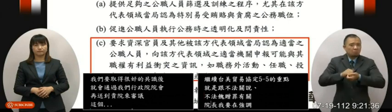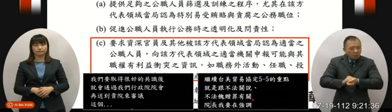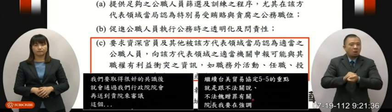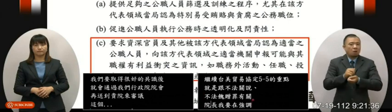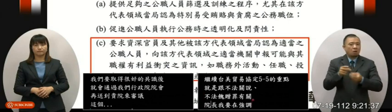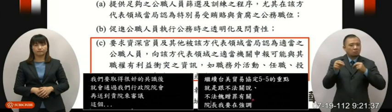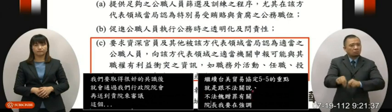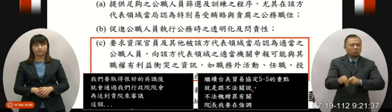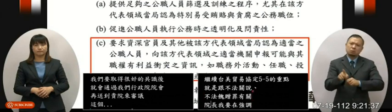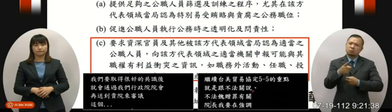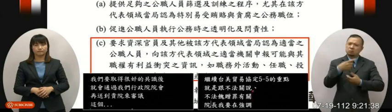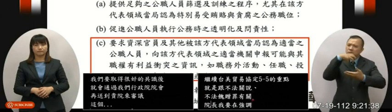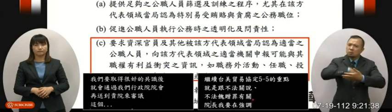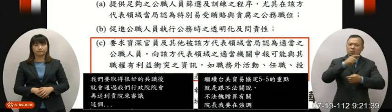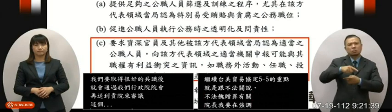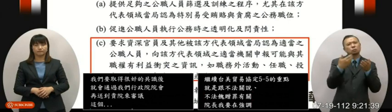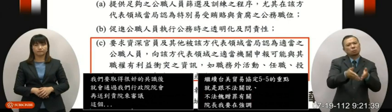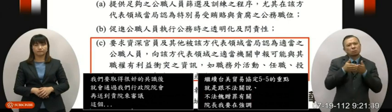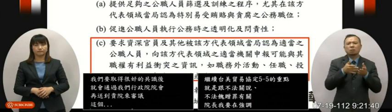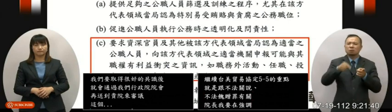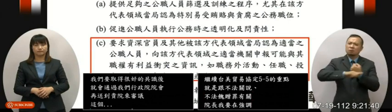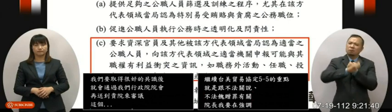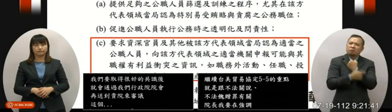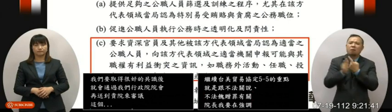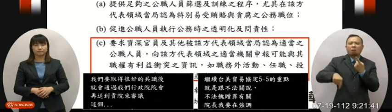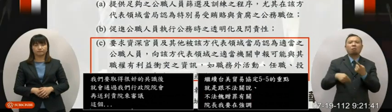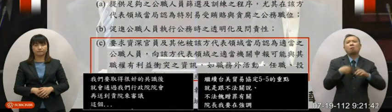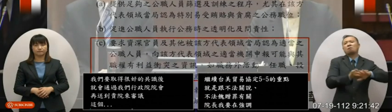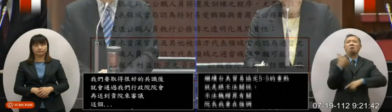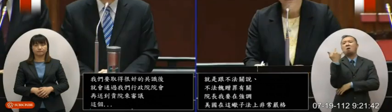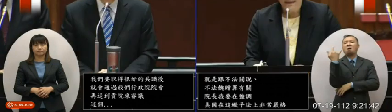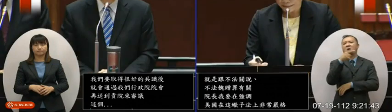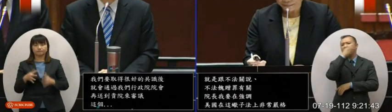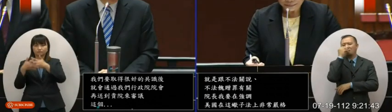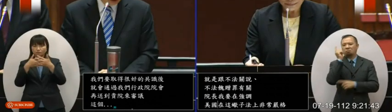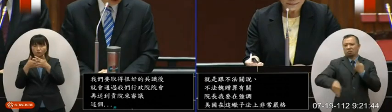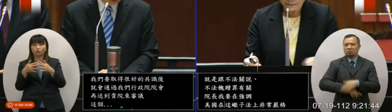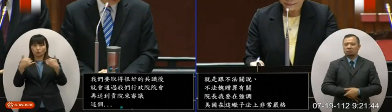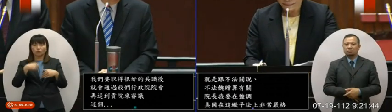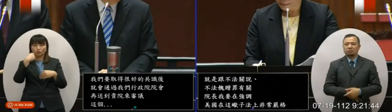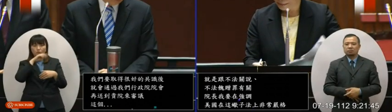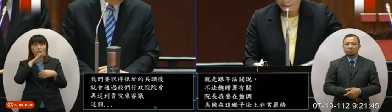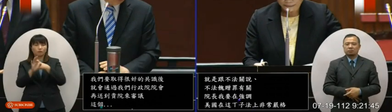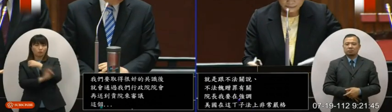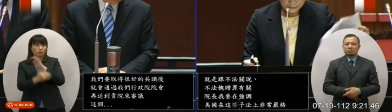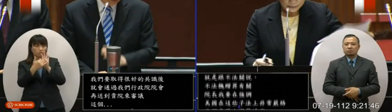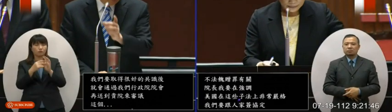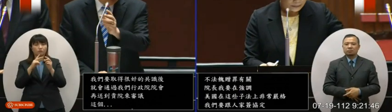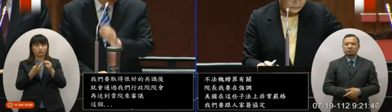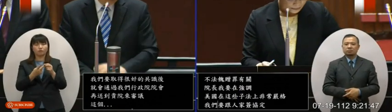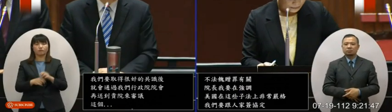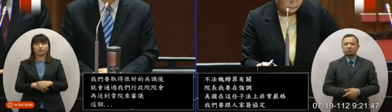定就不该把这些重要的法案一再的摆烂院长你说是不是但是美国也了解我们对于反贪股还有